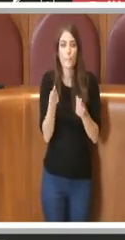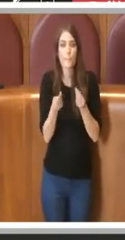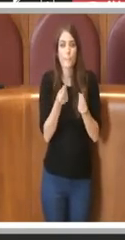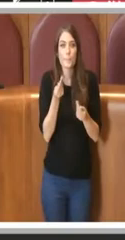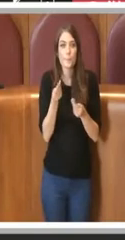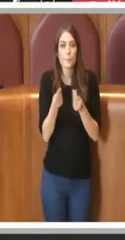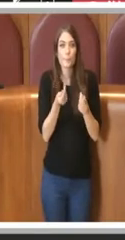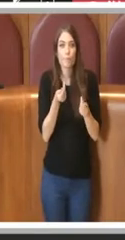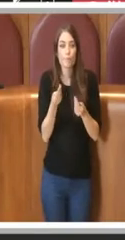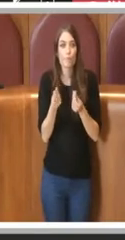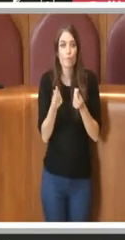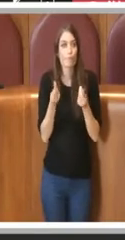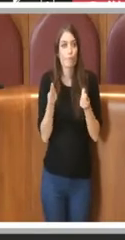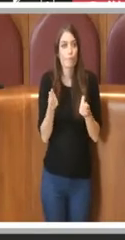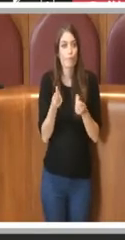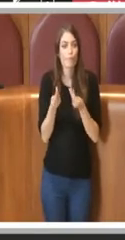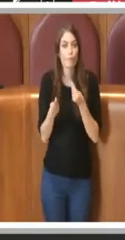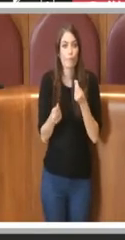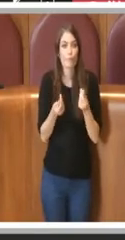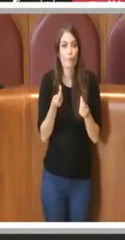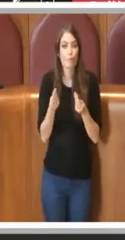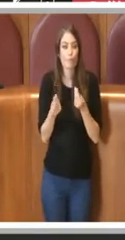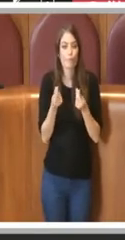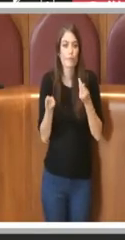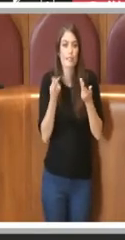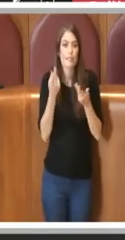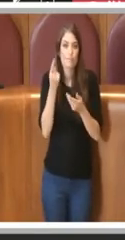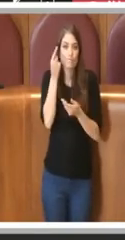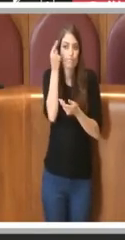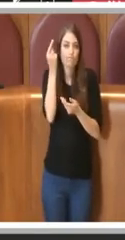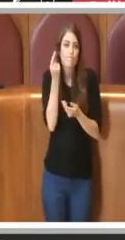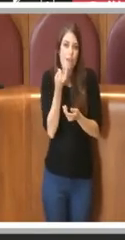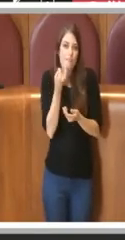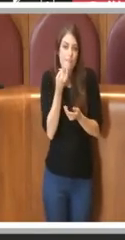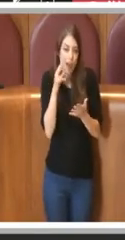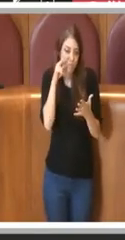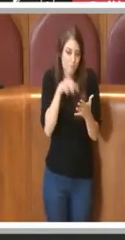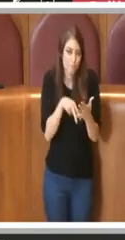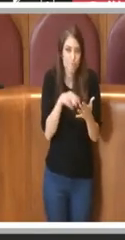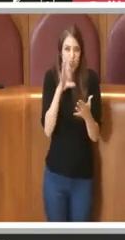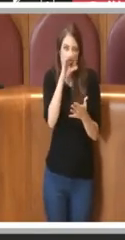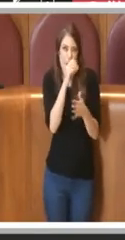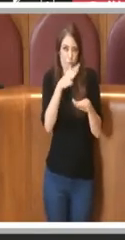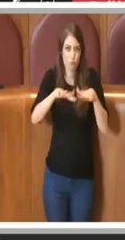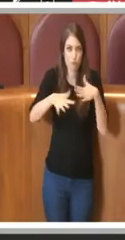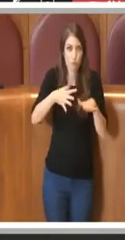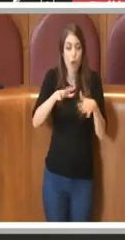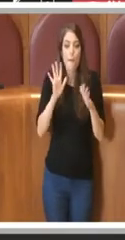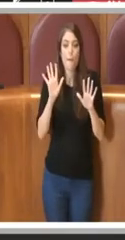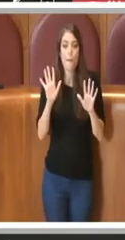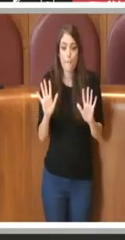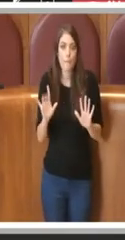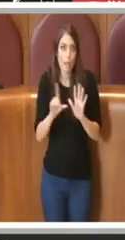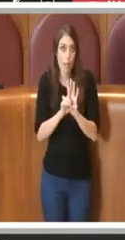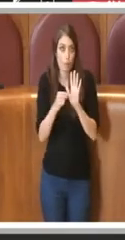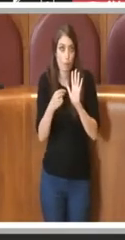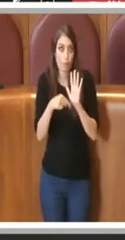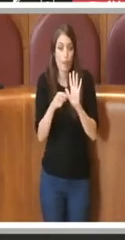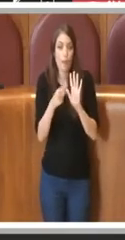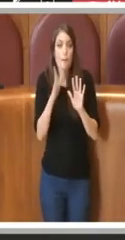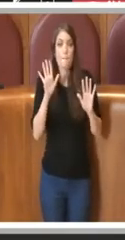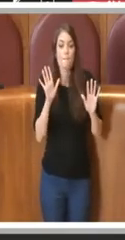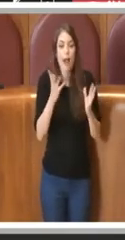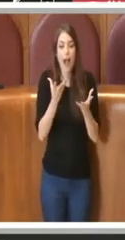è così intuito ciò che si vuole fare con quella legge, ma è chiaro che poi l'applicazione, siccome si